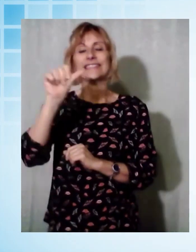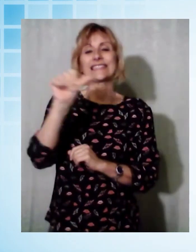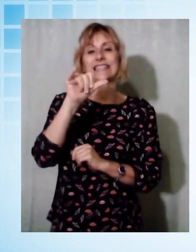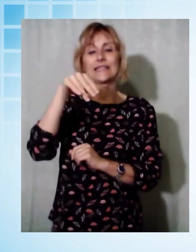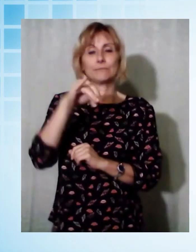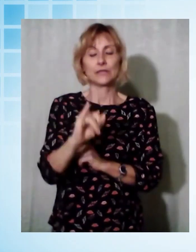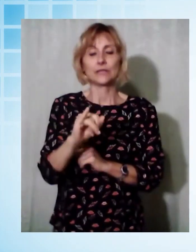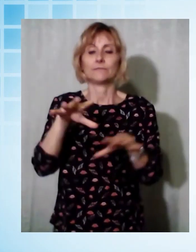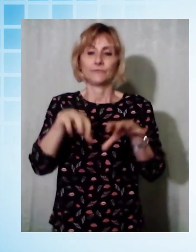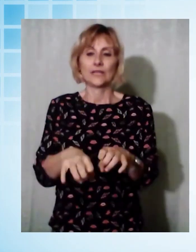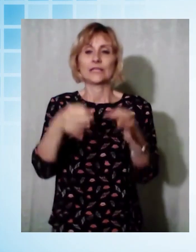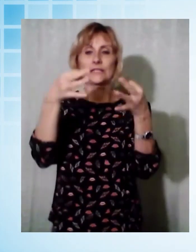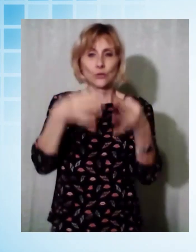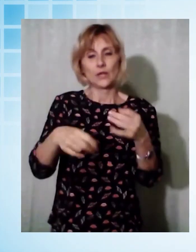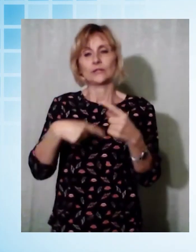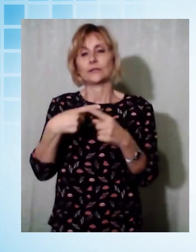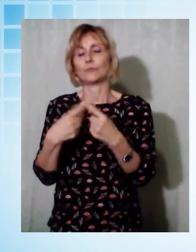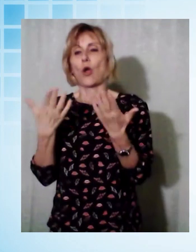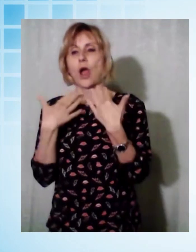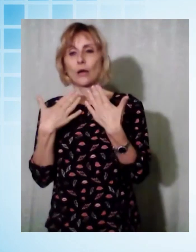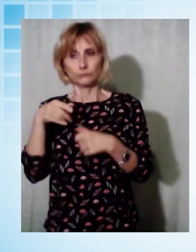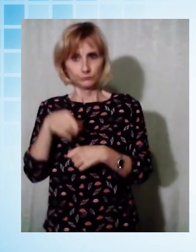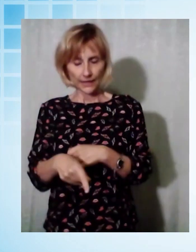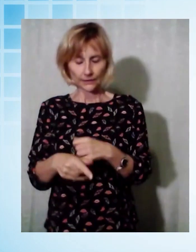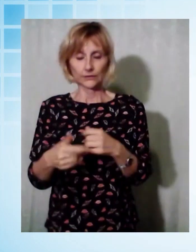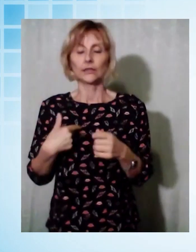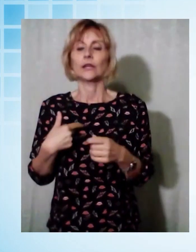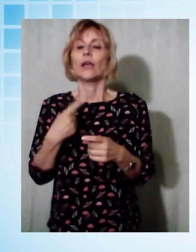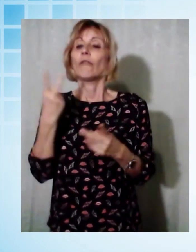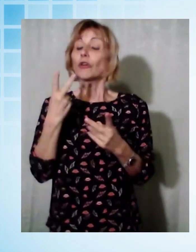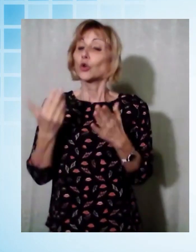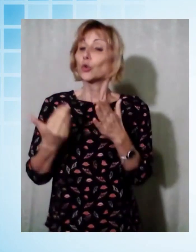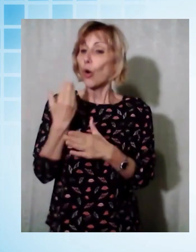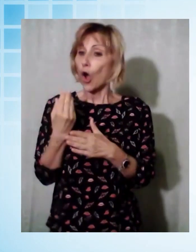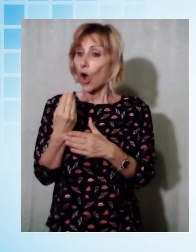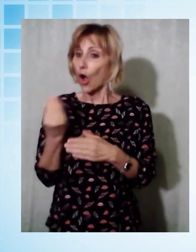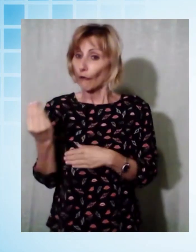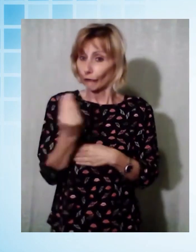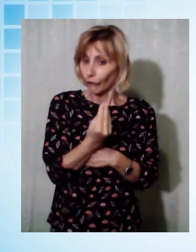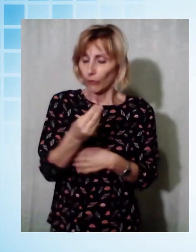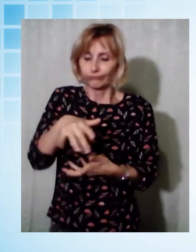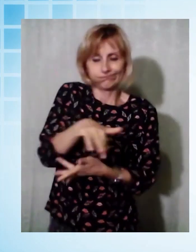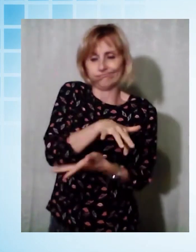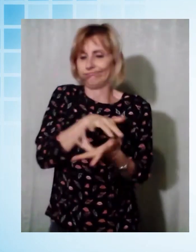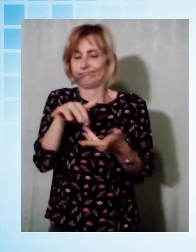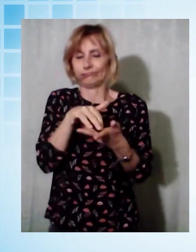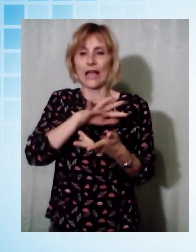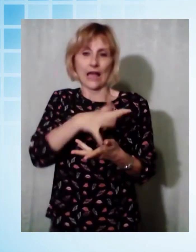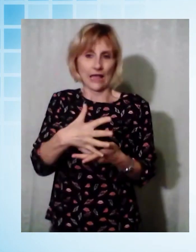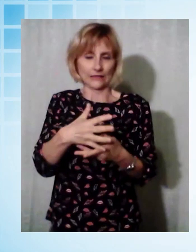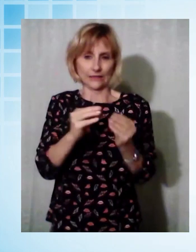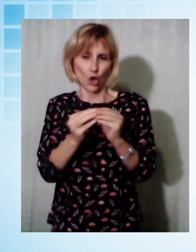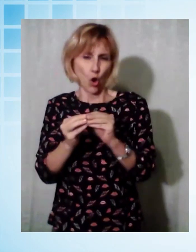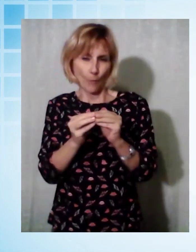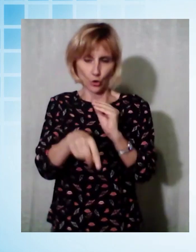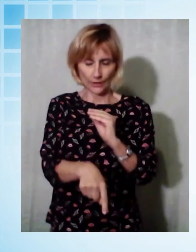ambiente. Questo ingresso ha comportato un rimpasto di deleghe per gli altri componenti. Tutti i dettagli in